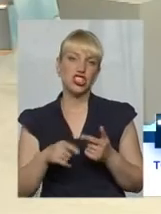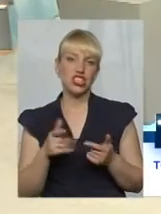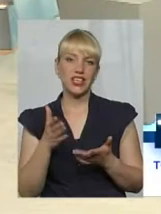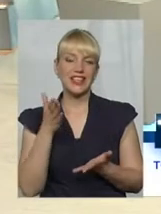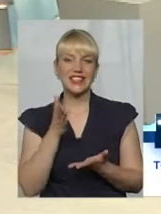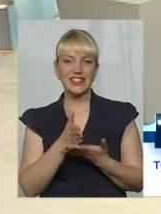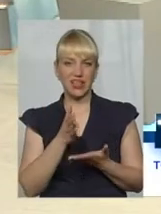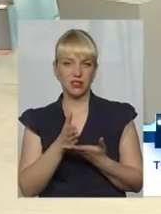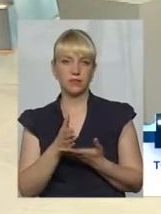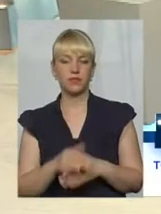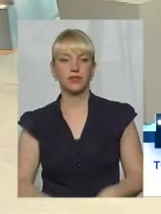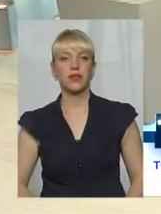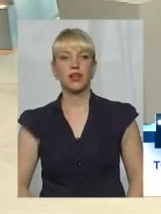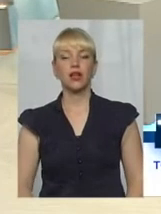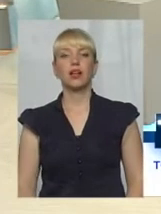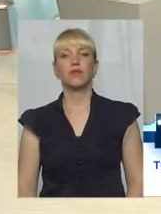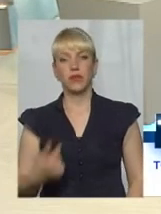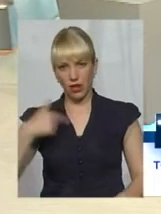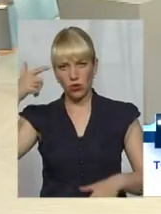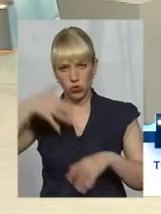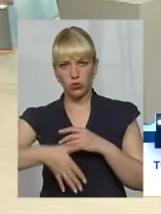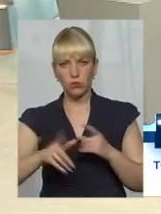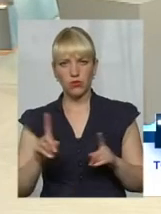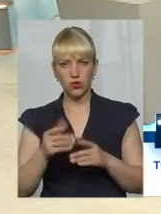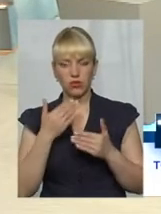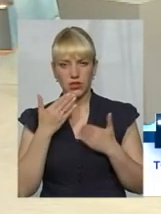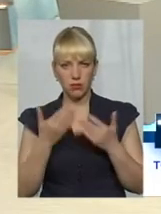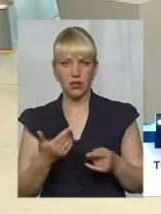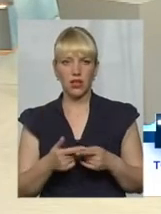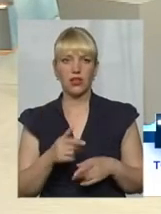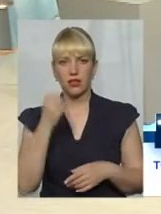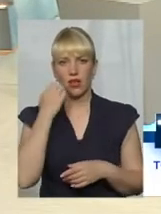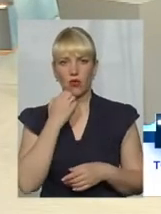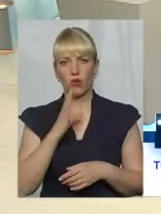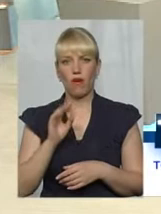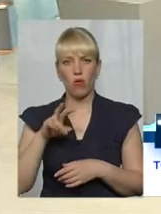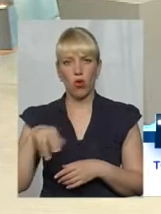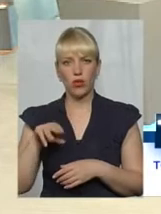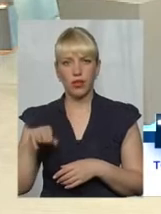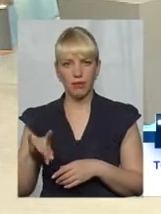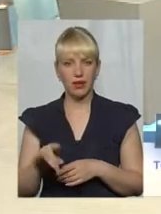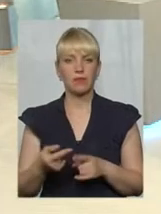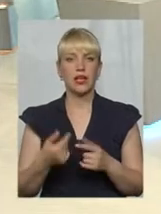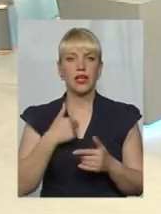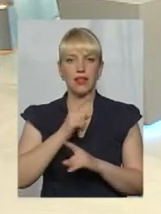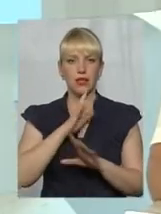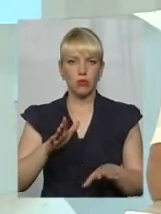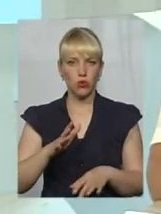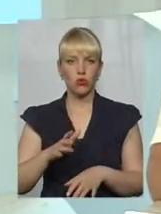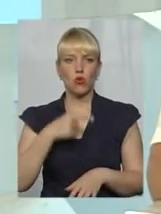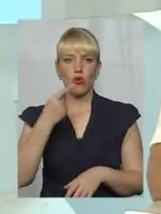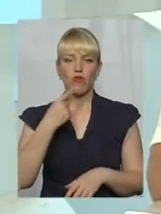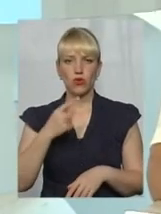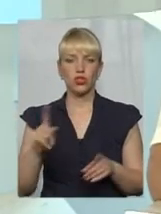факт, чи не факт? зрозумію. Так, дякую, Володимир. Я не буду говорити, там,